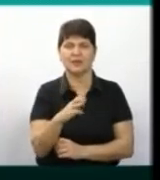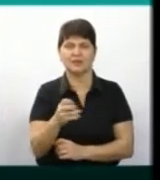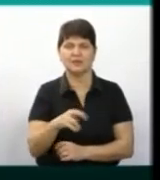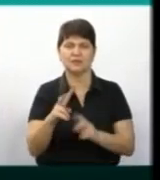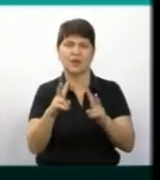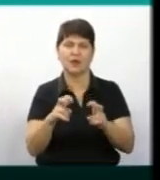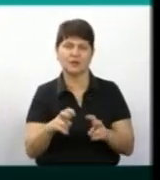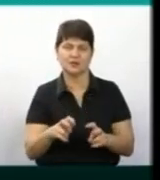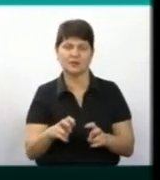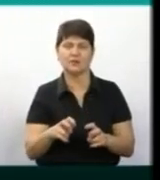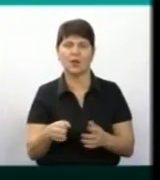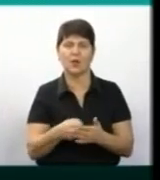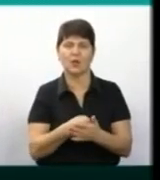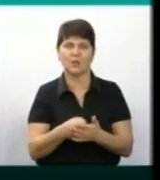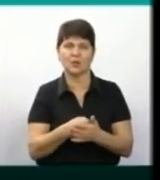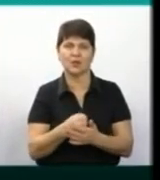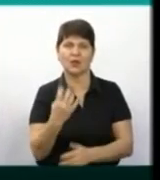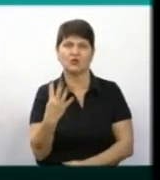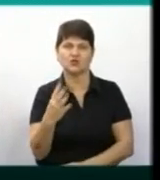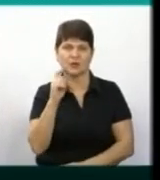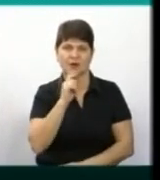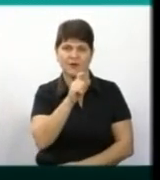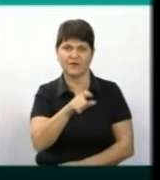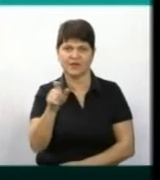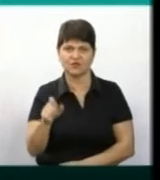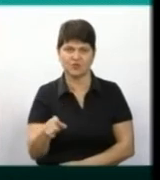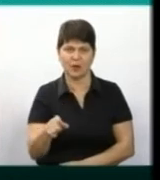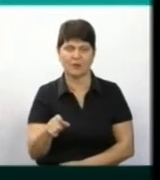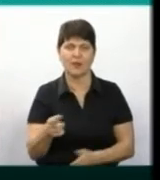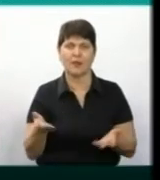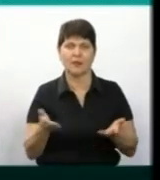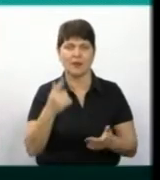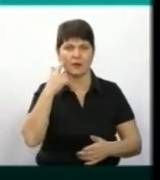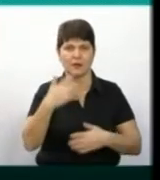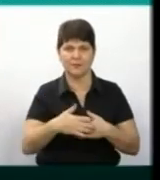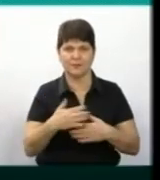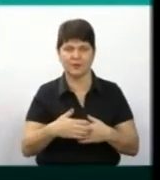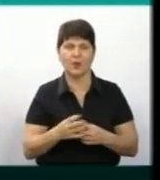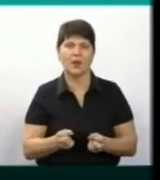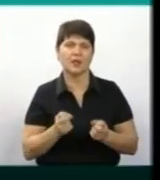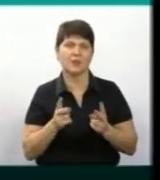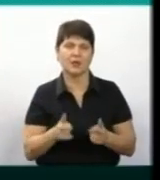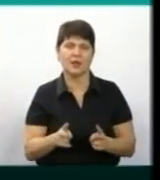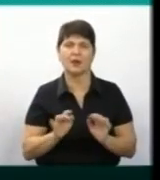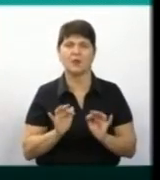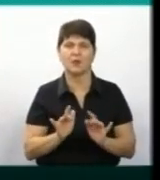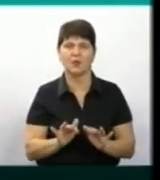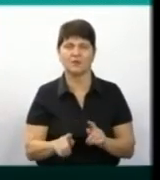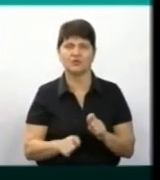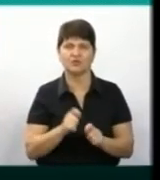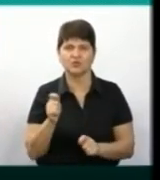розглянули клопотання стосовно чотирьох вінничан, які підозрюються у вчиненні кримінального правопорушення,